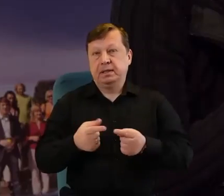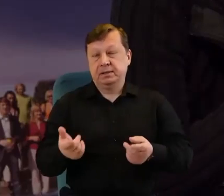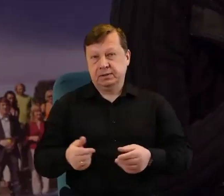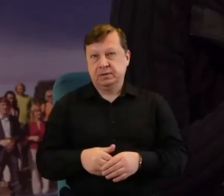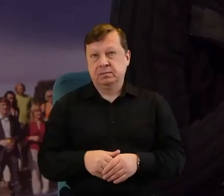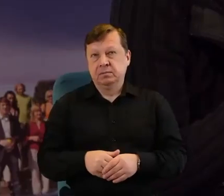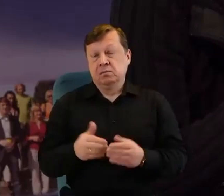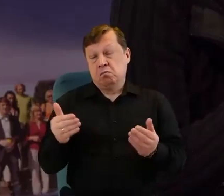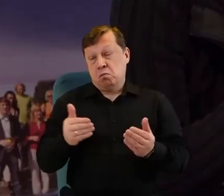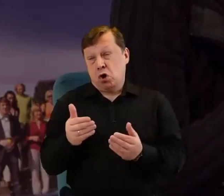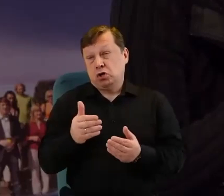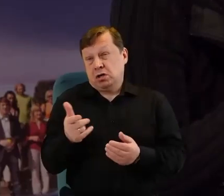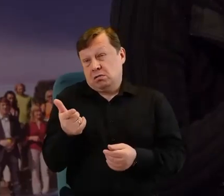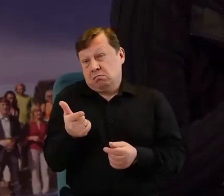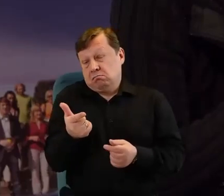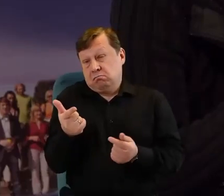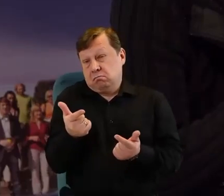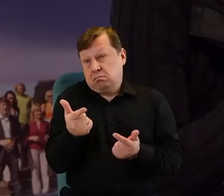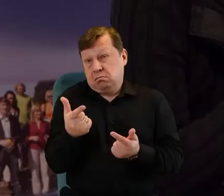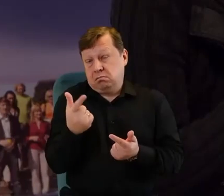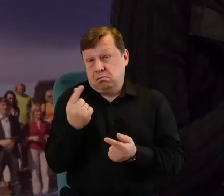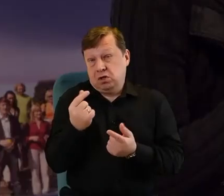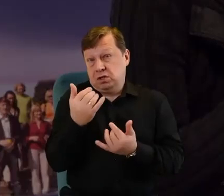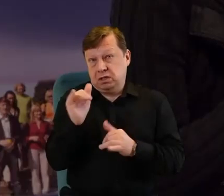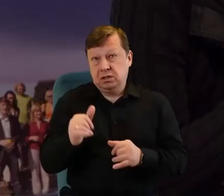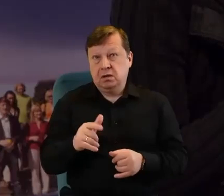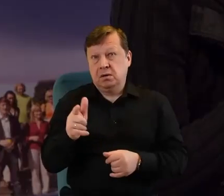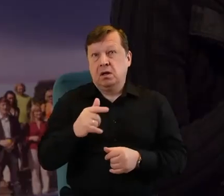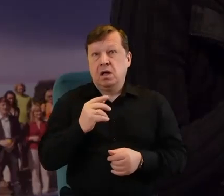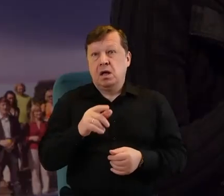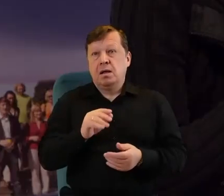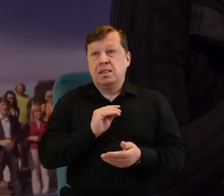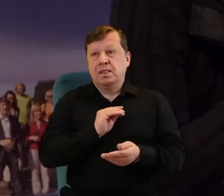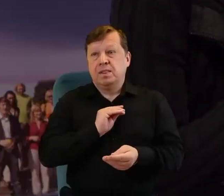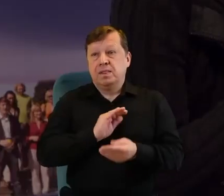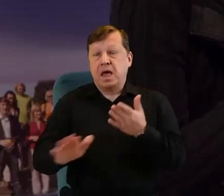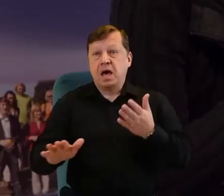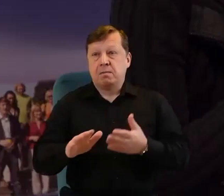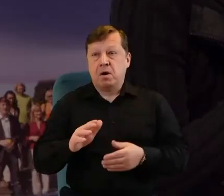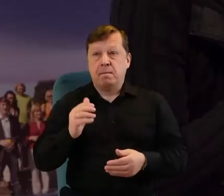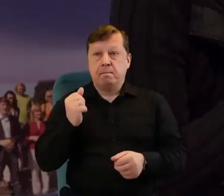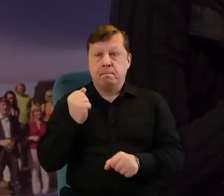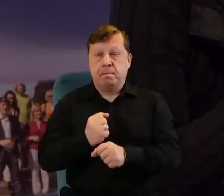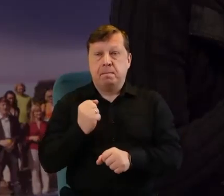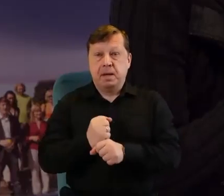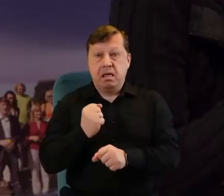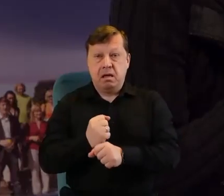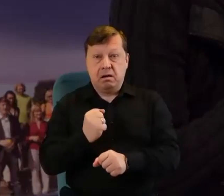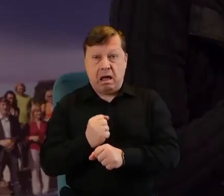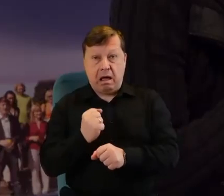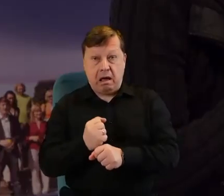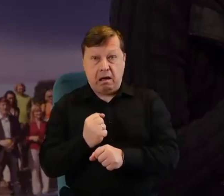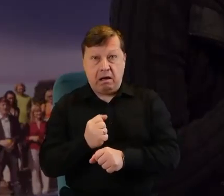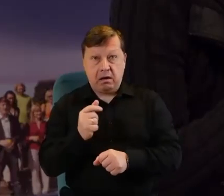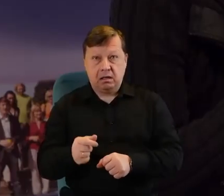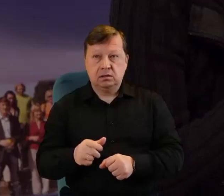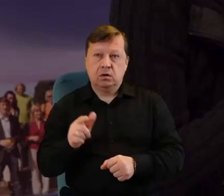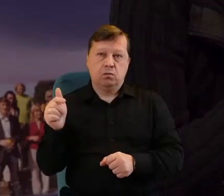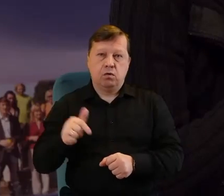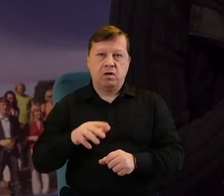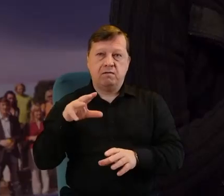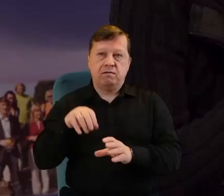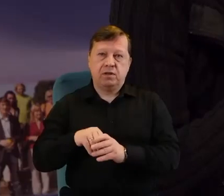właściwe, bo wydaje się, że ta forma prawna powinna jednoznacznie wskazywać też na pewne przywileje